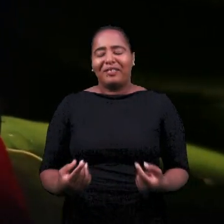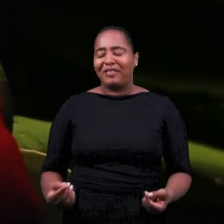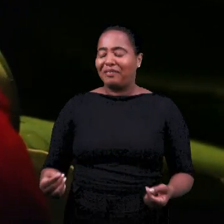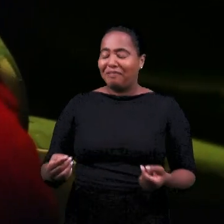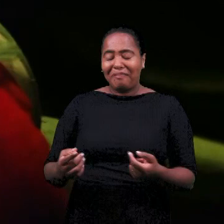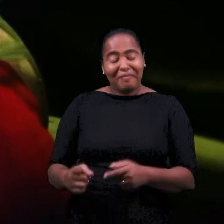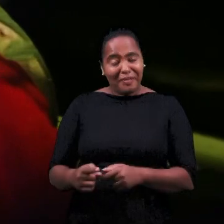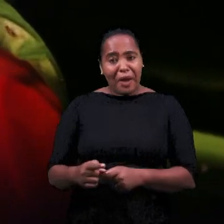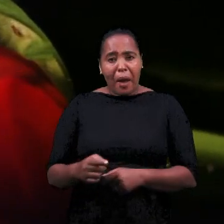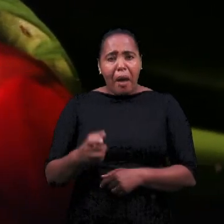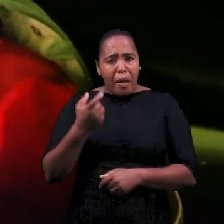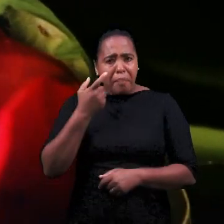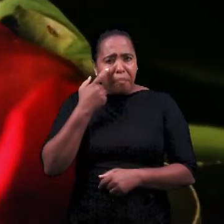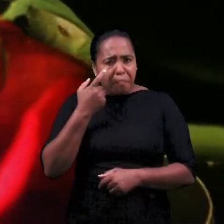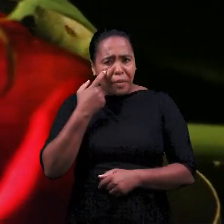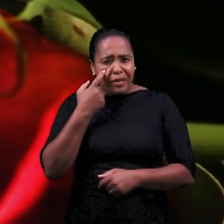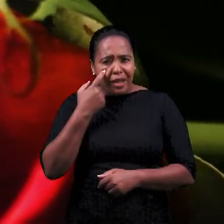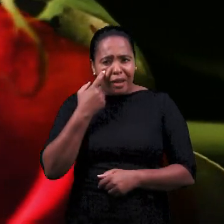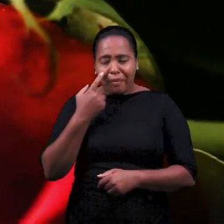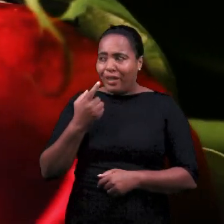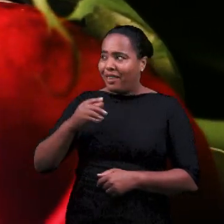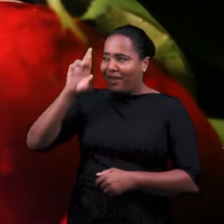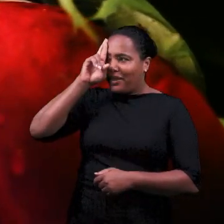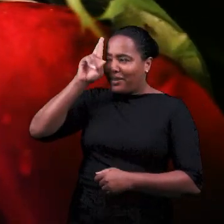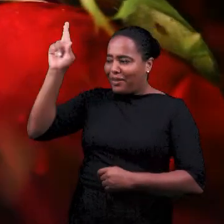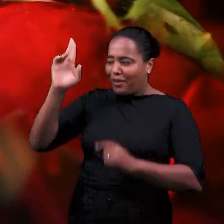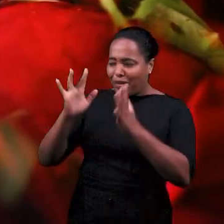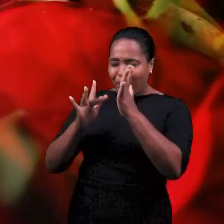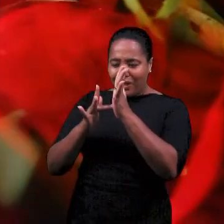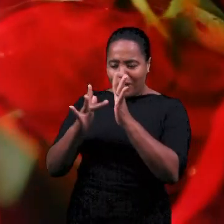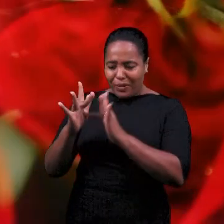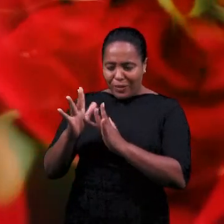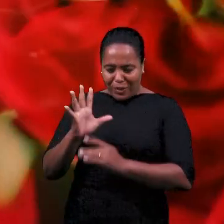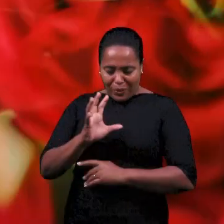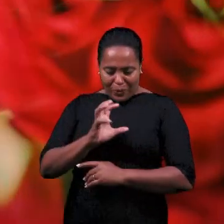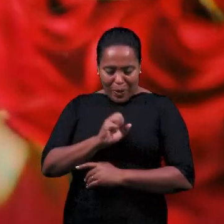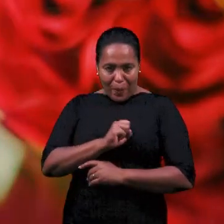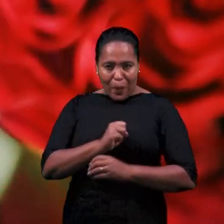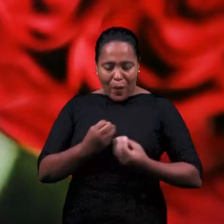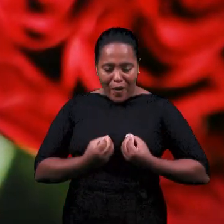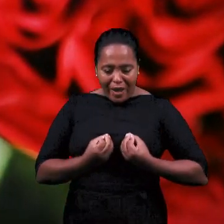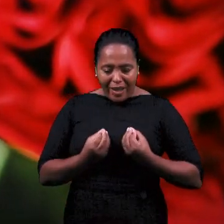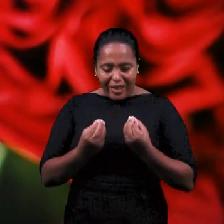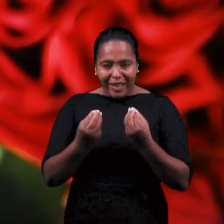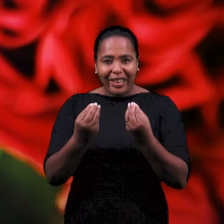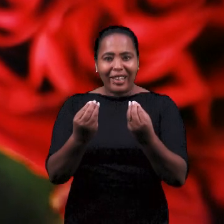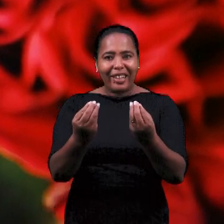О, что это за любовь, которую Иисус дал нам?